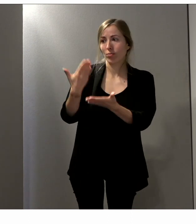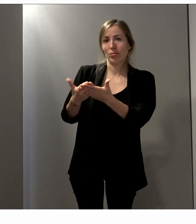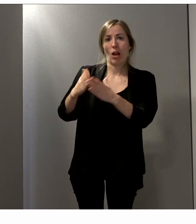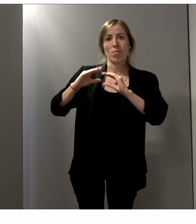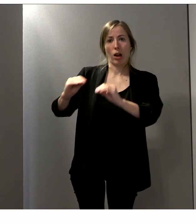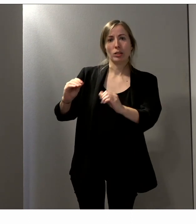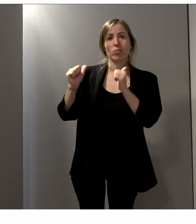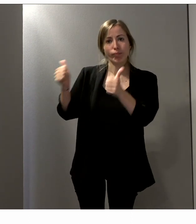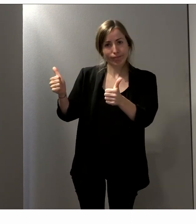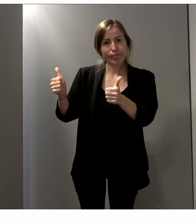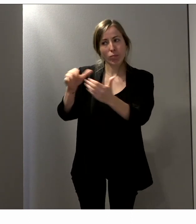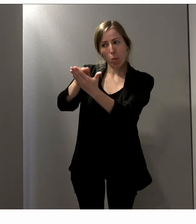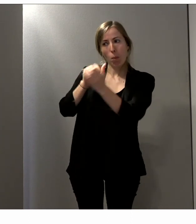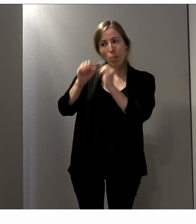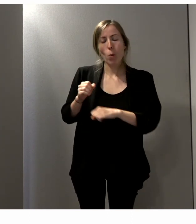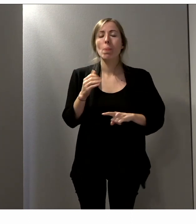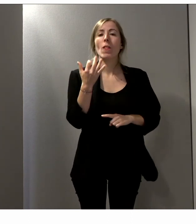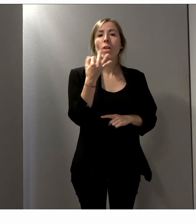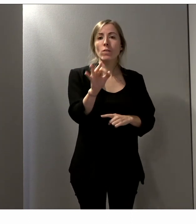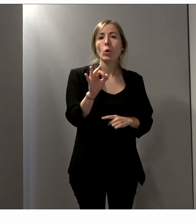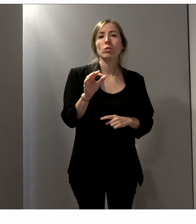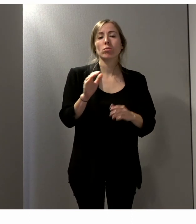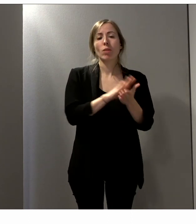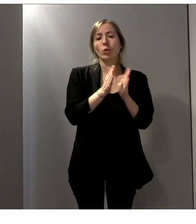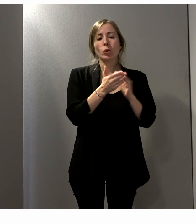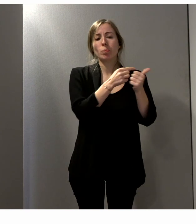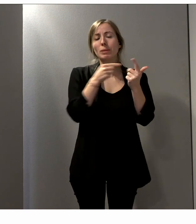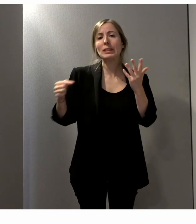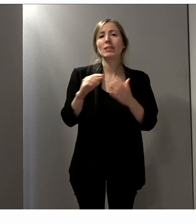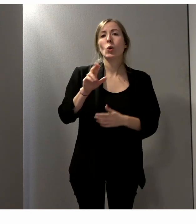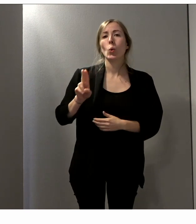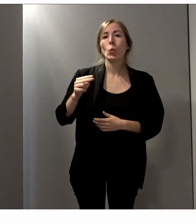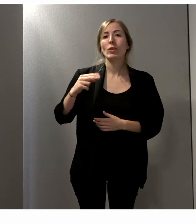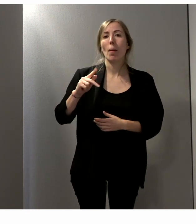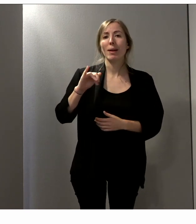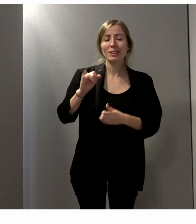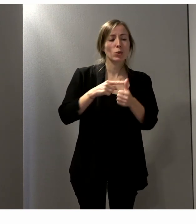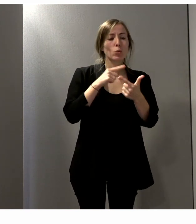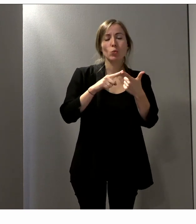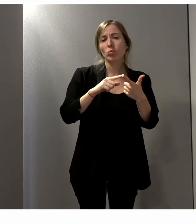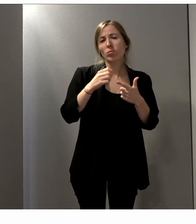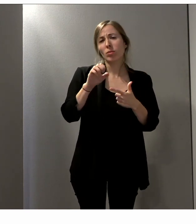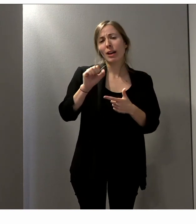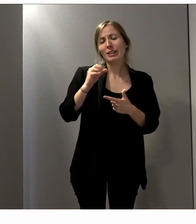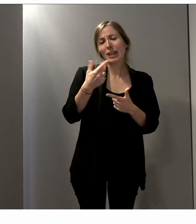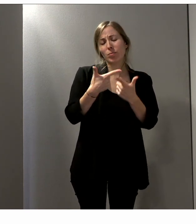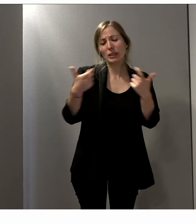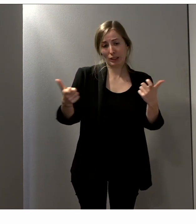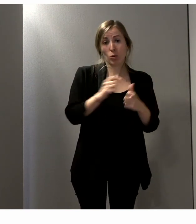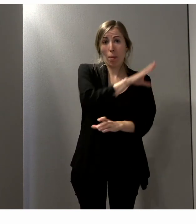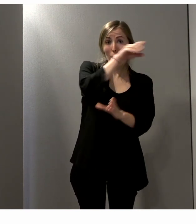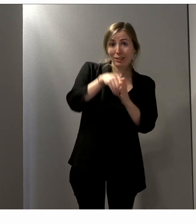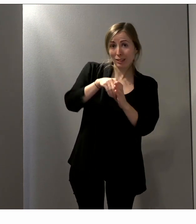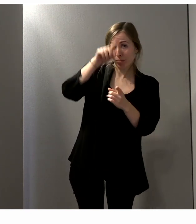pratique. En France, les associations, notamment l'UNAPI et ces aides de transcription ont également participé à rendre l'information